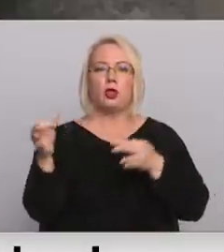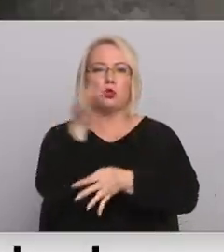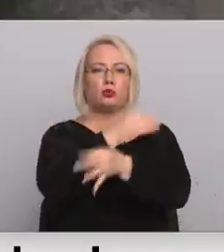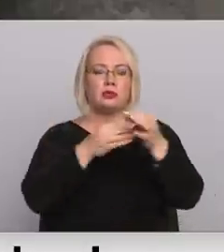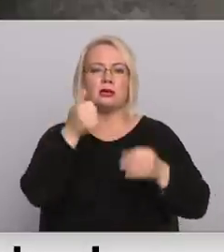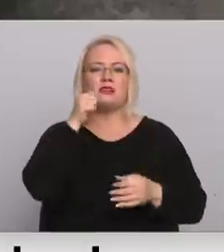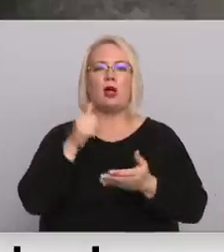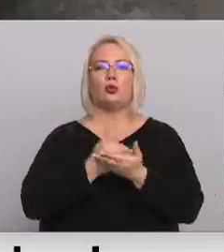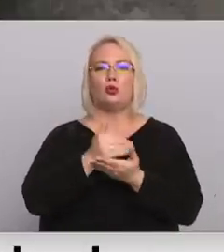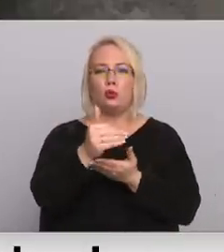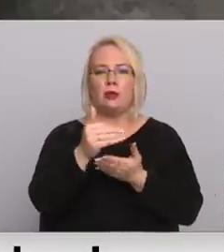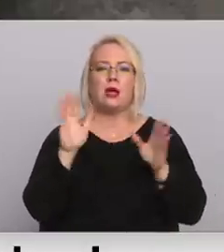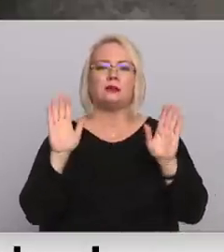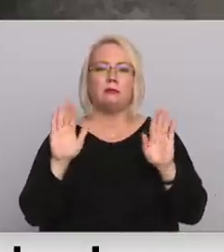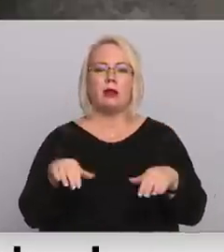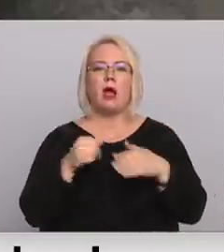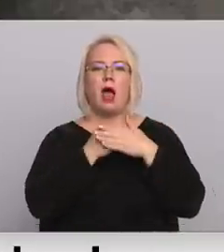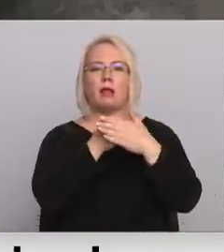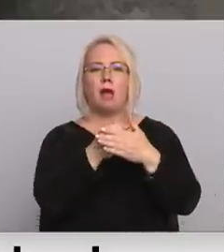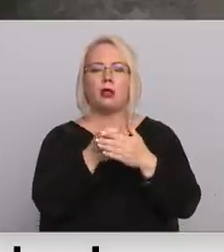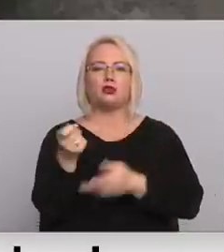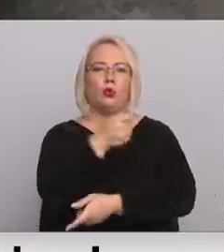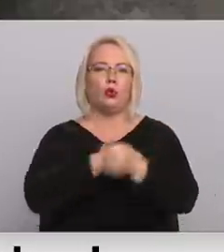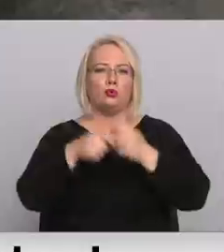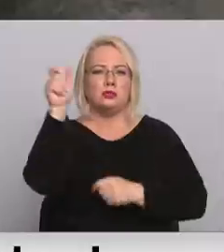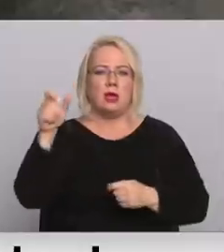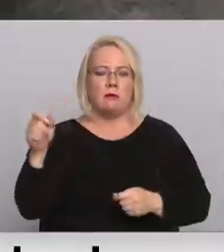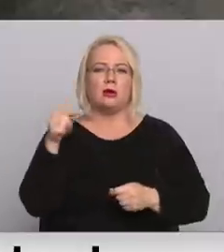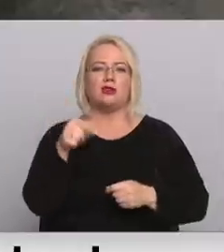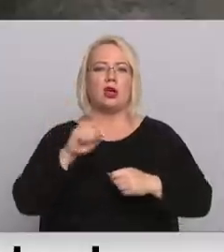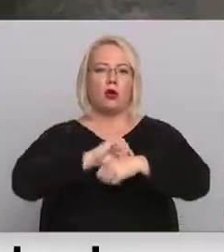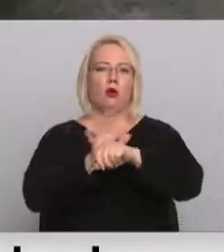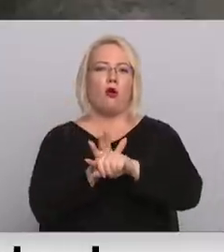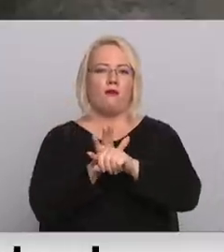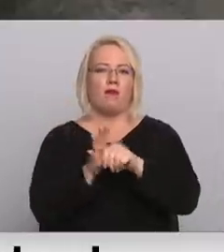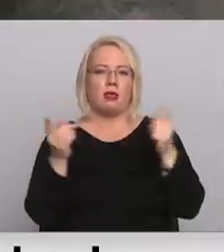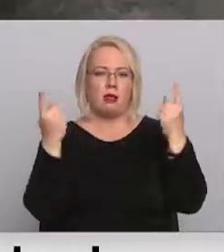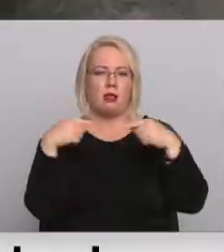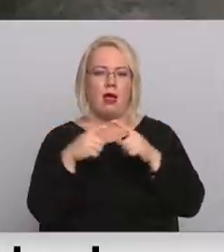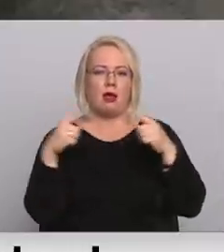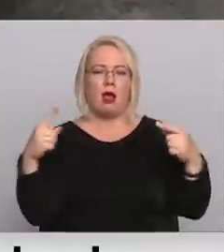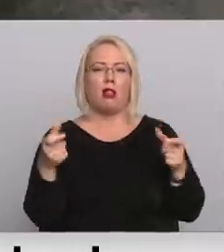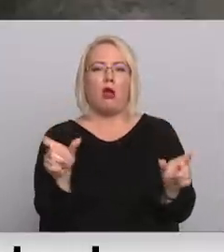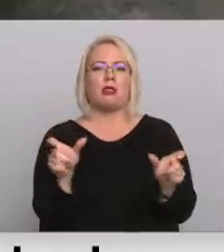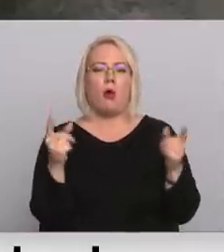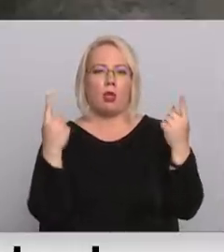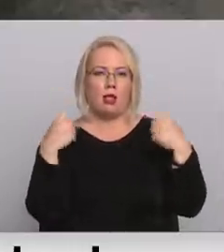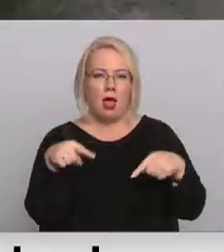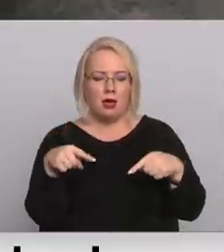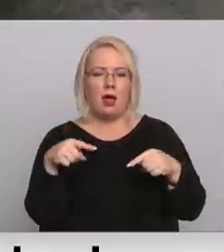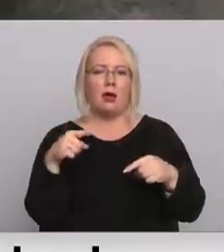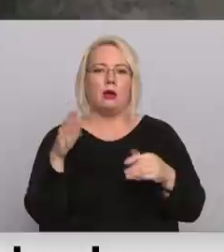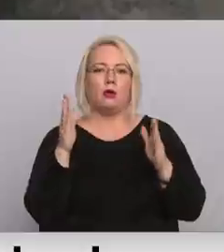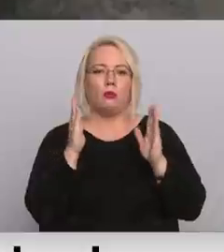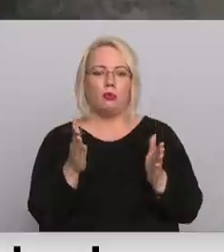varētu turpināties par atbalstu uzņēmējiem šajā Covid lockdownu laikā, jo ir atcīmi